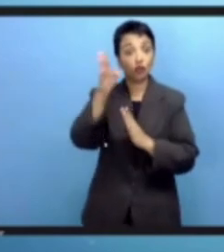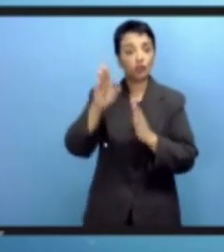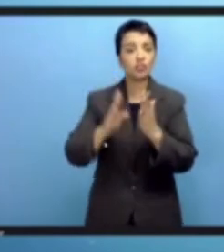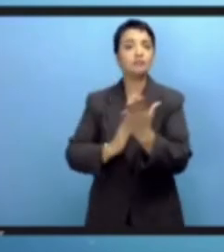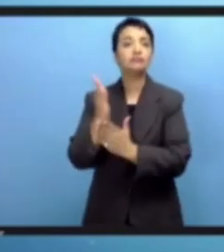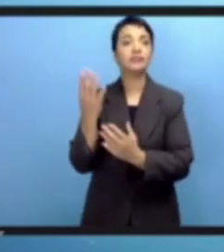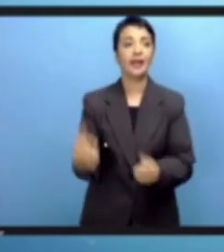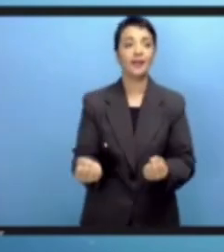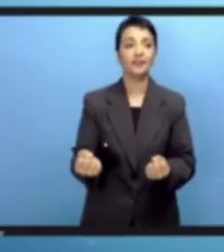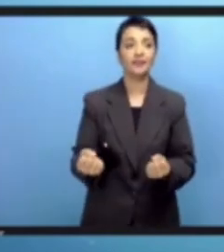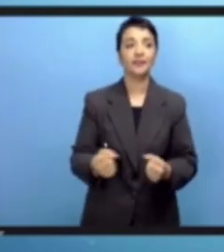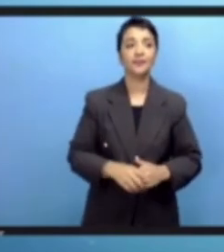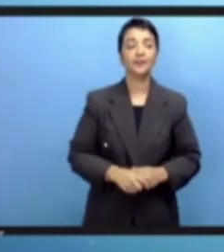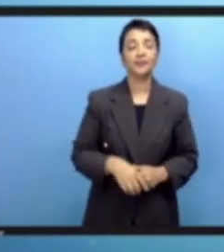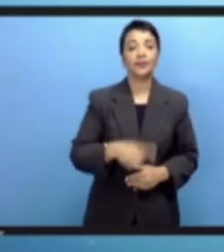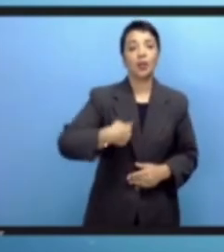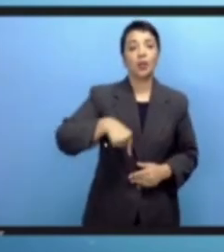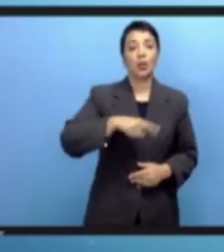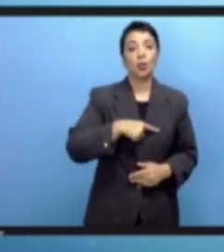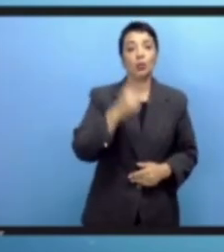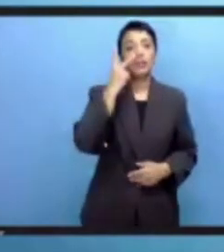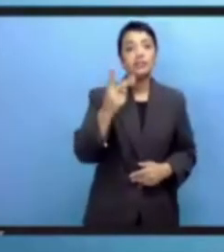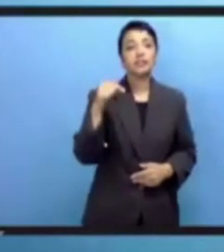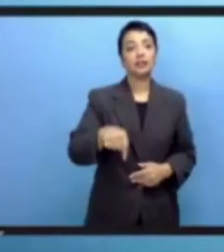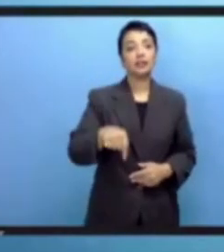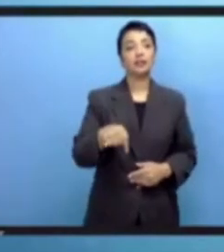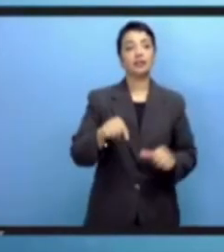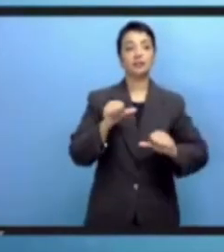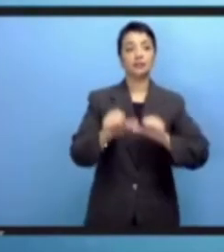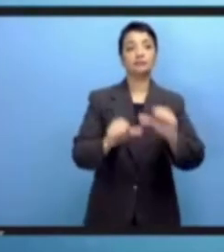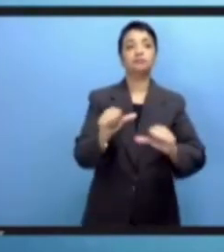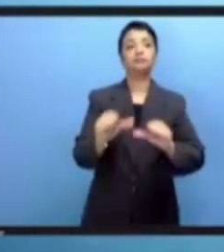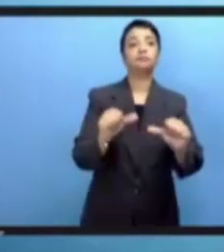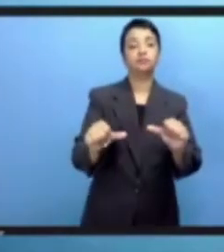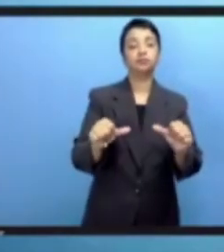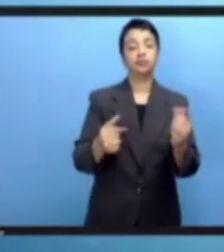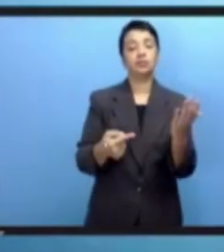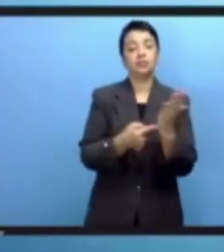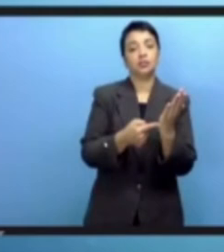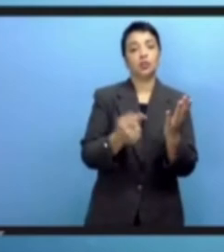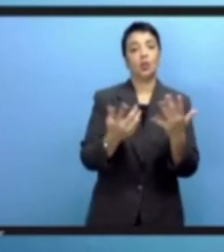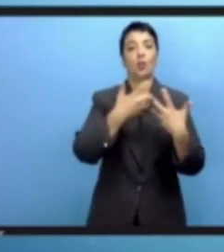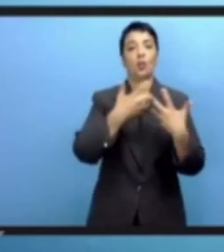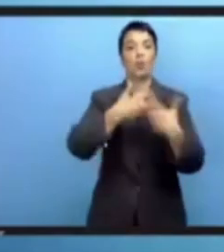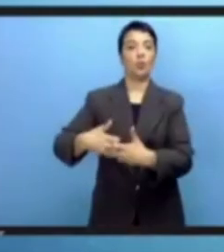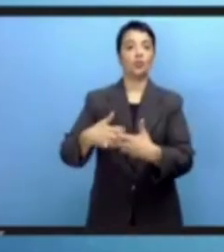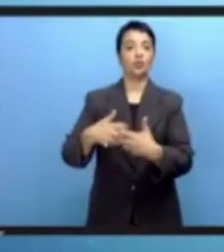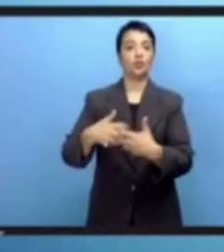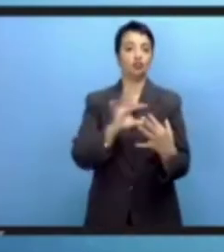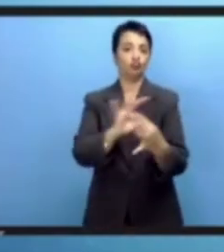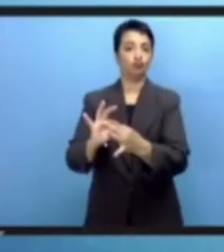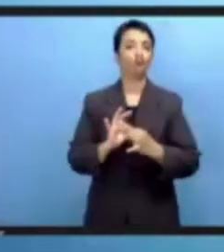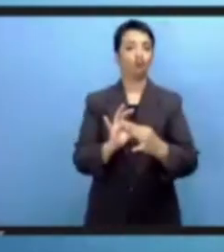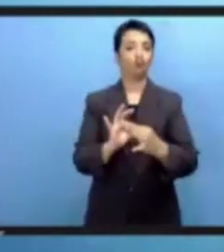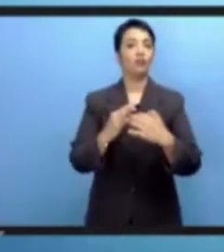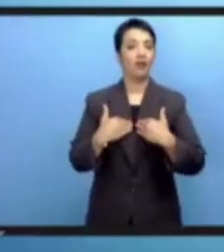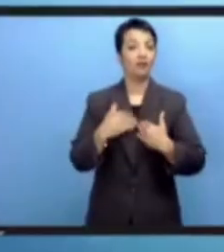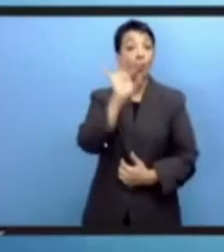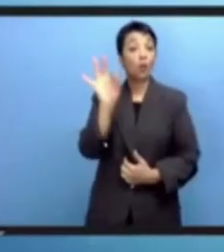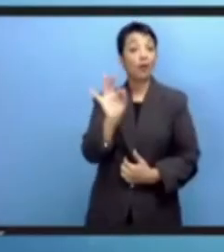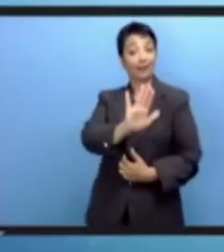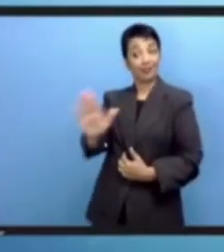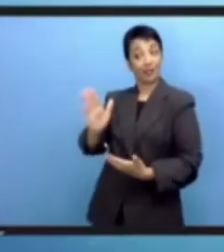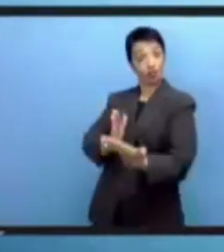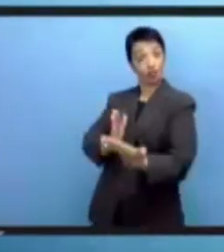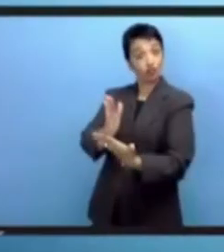أساسياً في بناء القدر على الصمود ويجب إتخاذ التدابير الأساسية لضمان مشاركتهم في كافة